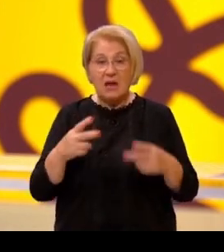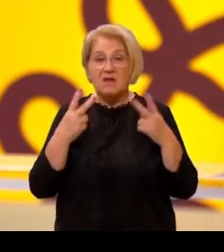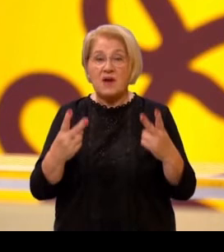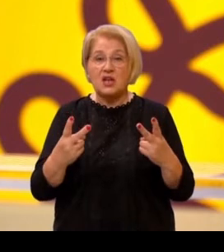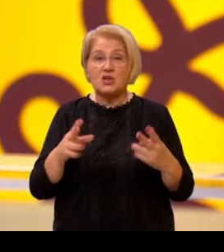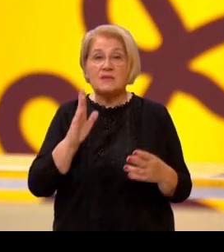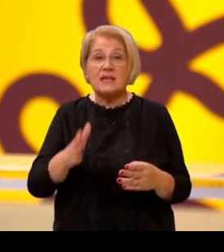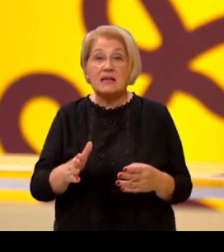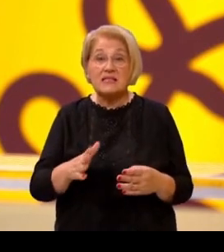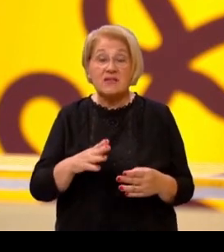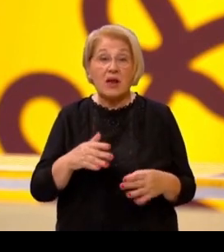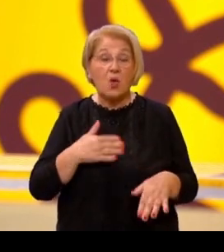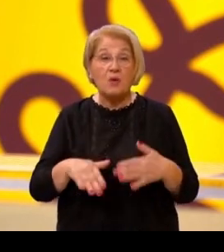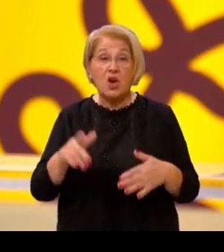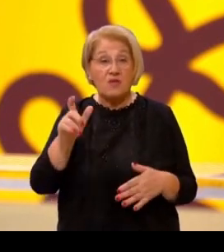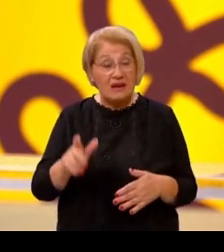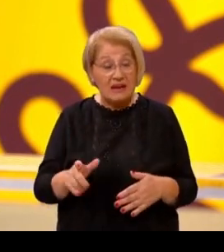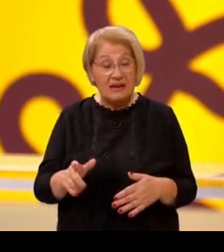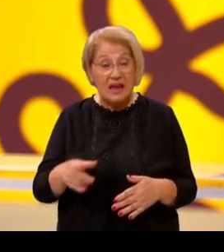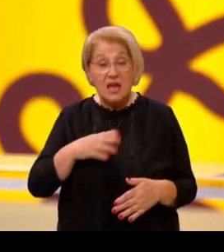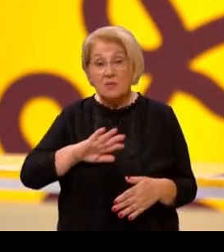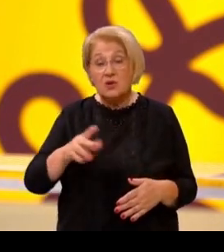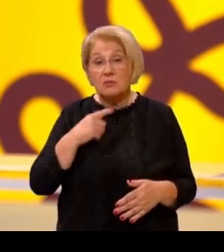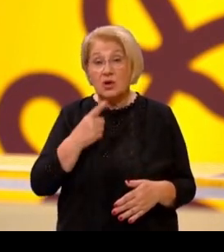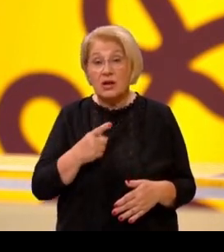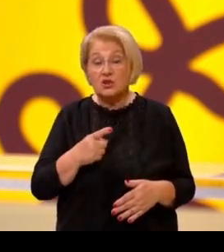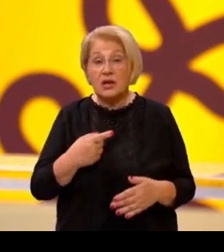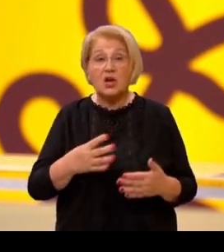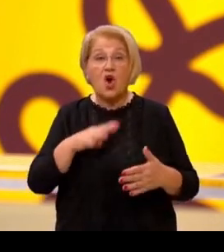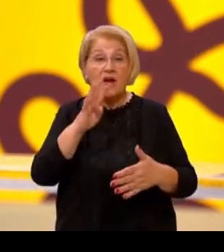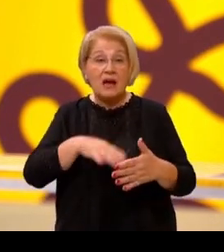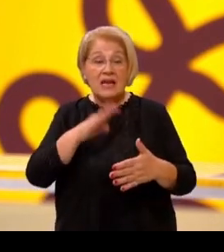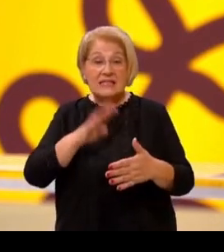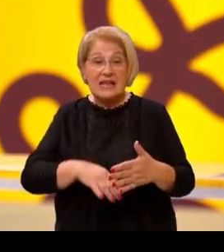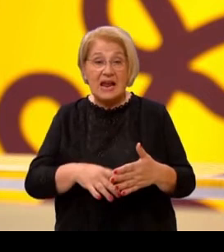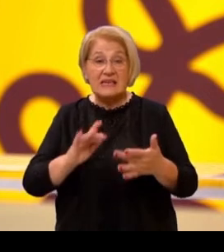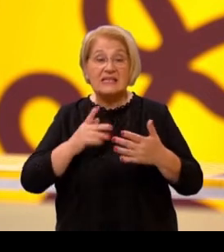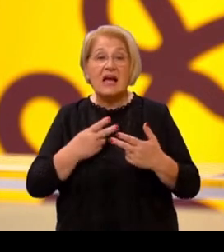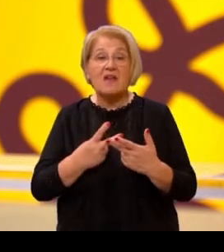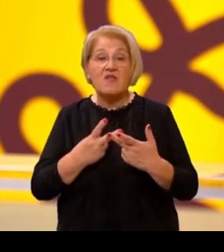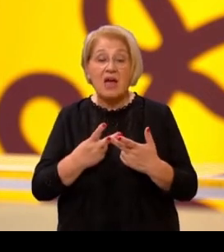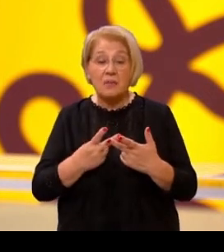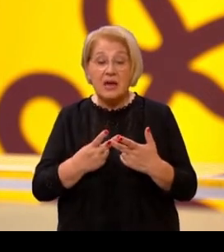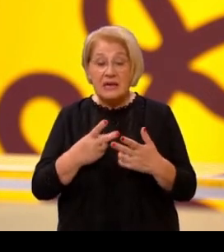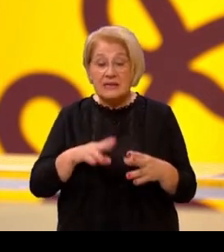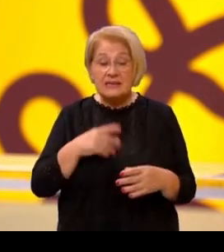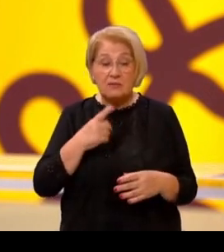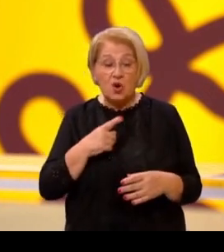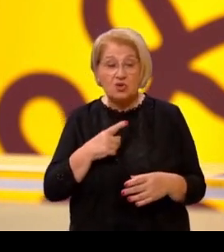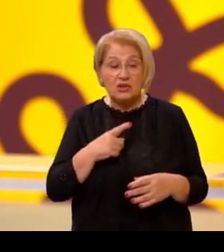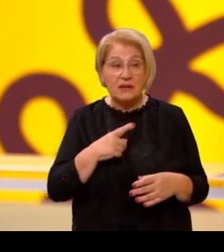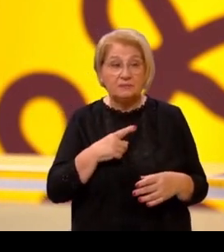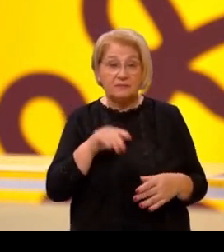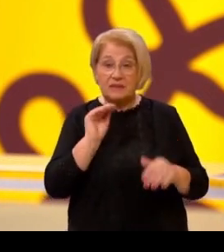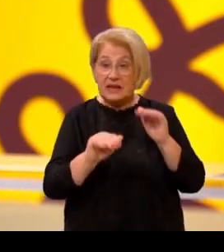umirovljeničku populaciju. S tim, da bih naglasio da imamo i novu web stranicu gdje nam se umirovljenici mogu direktno preko forme